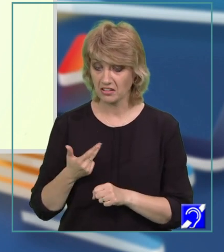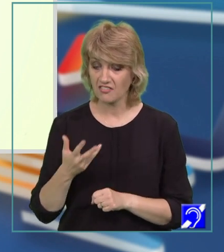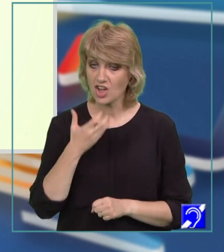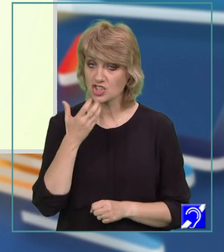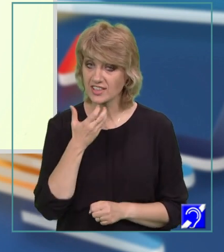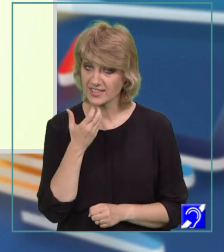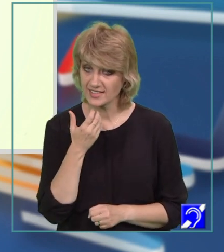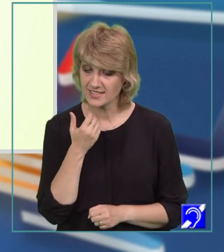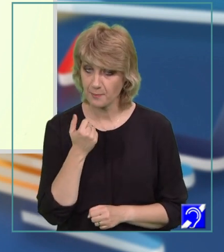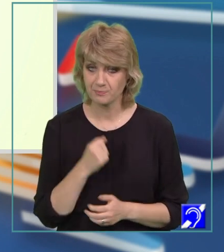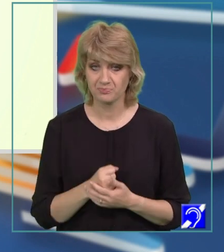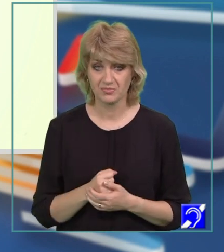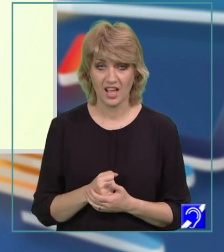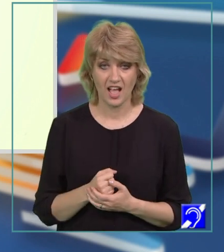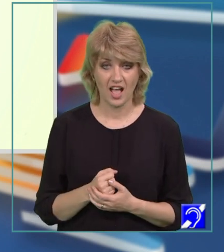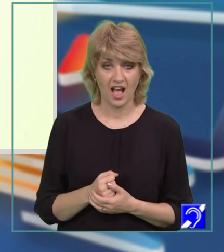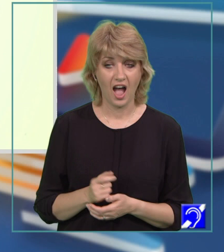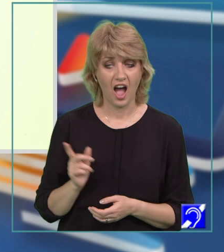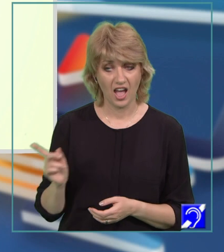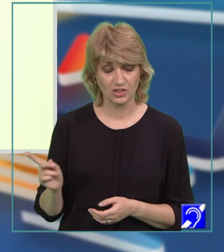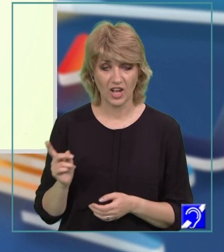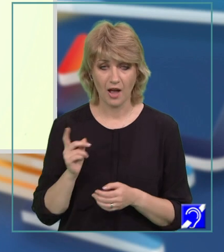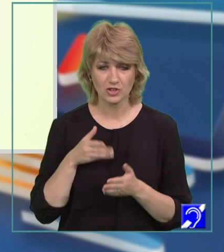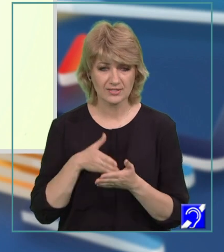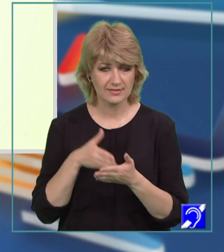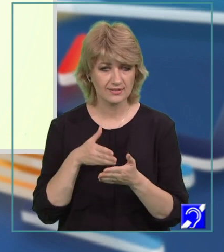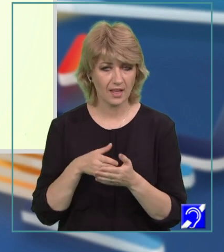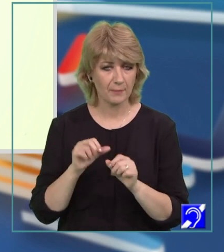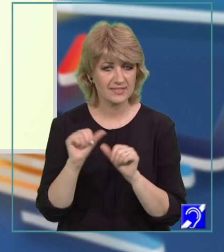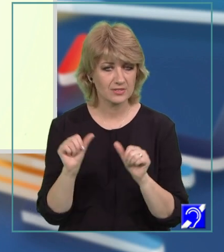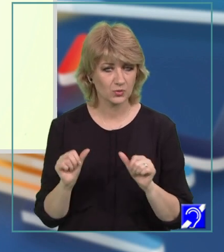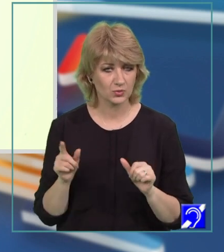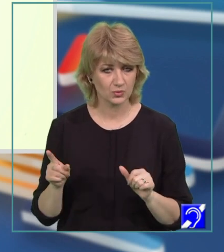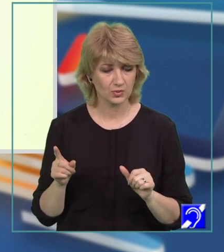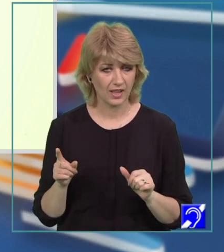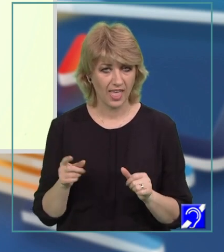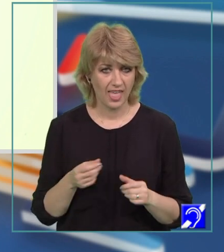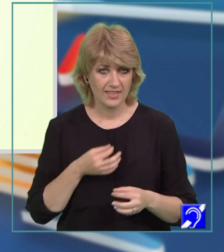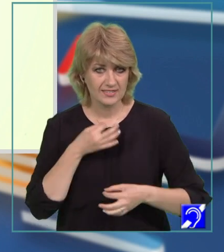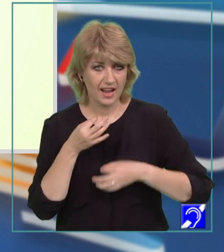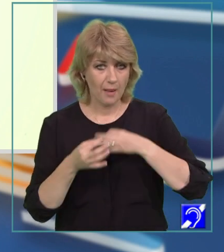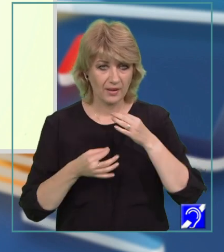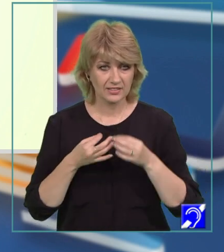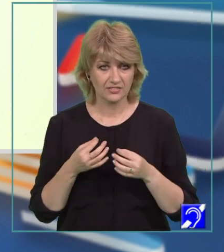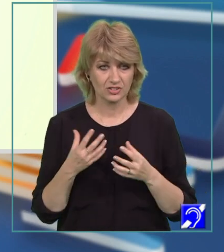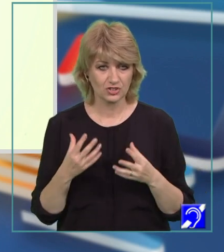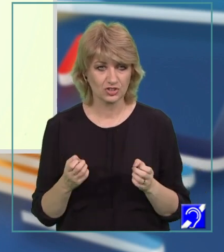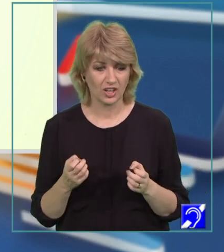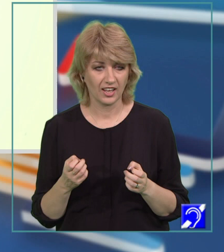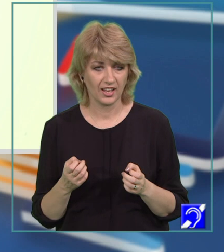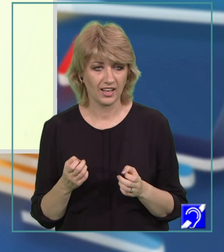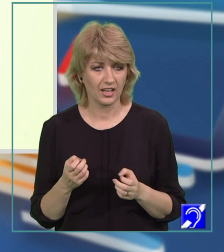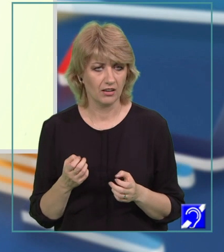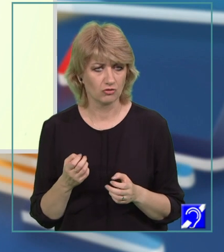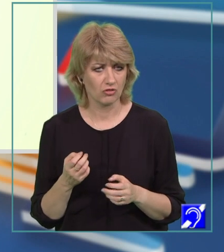ședințe. Aici aș insista pe structurile acestea exclamative, ce îndemânatice îi